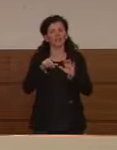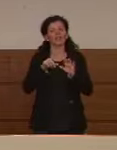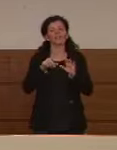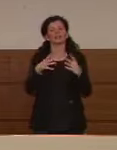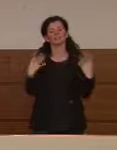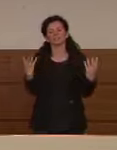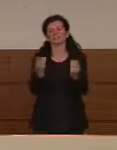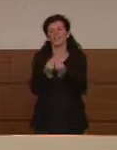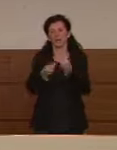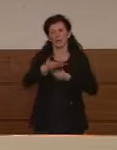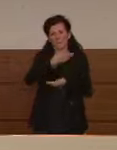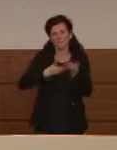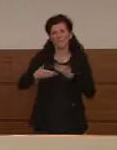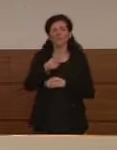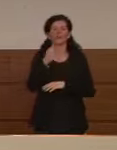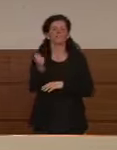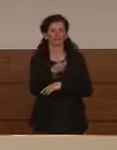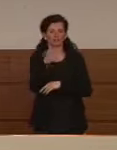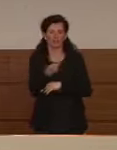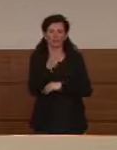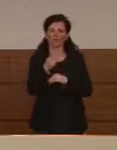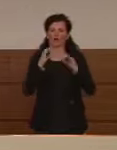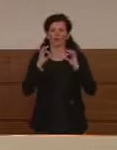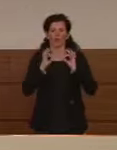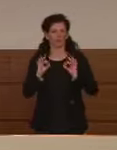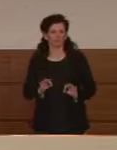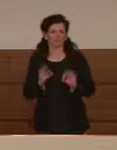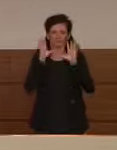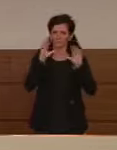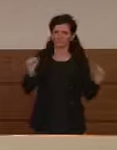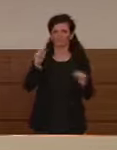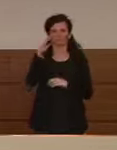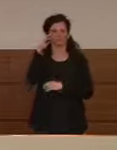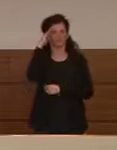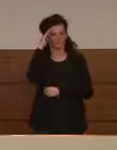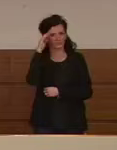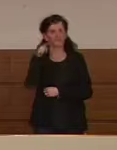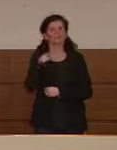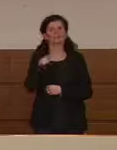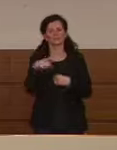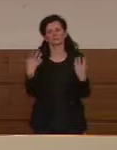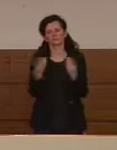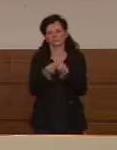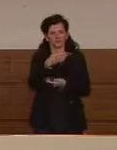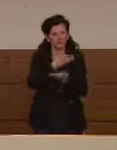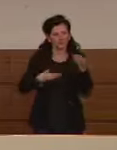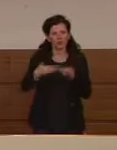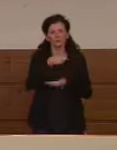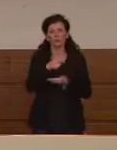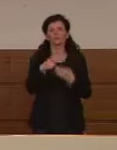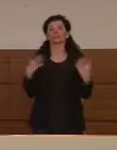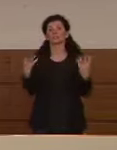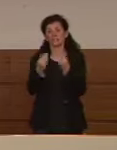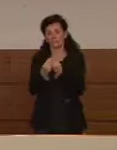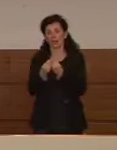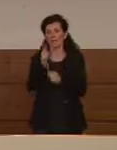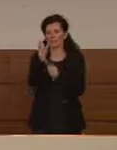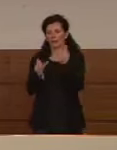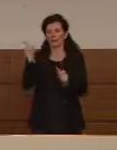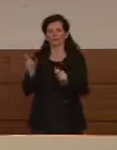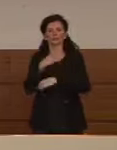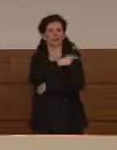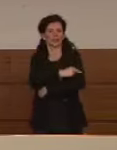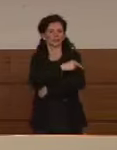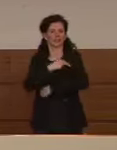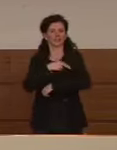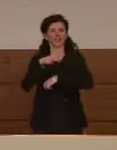ai Vigili del Fuoco, alle Forze Armate, alle Forze di Polizia e al personale delle Regioni e al personale